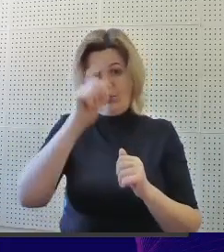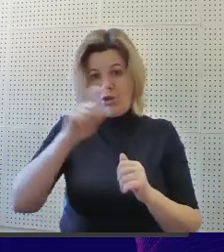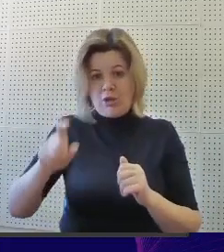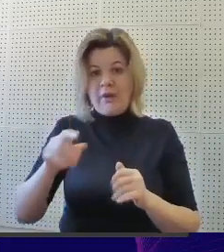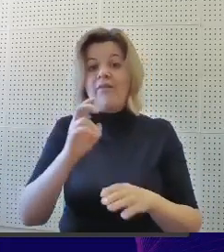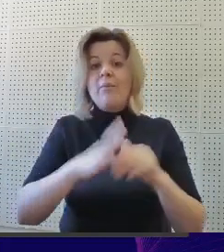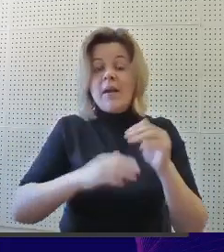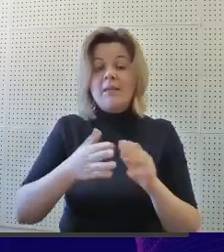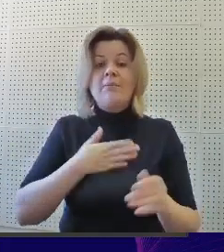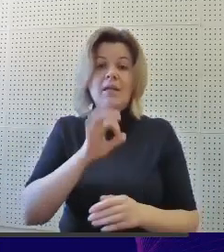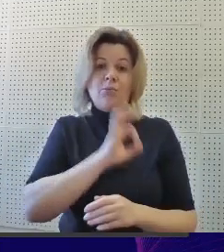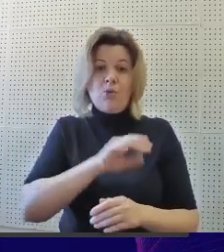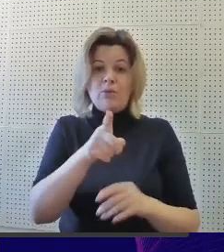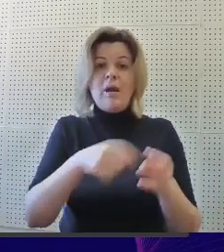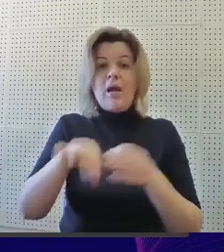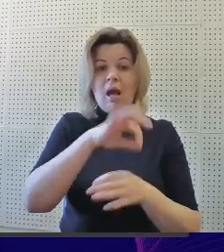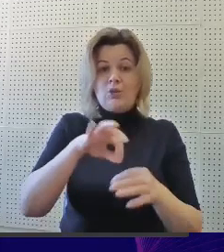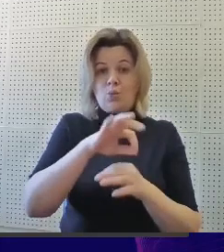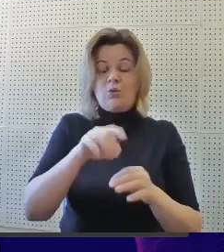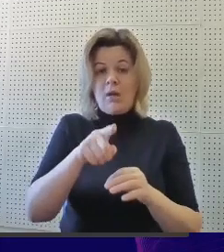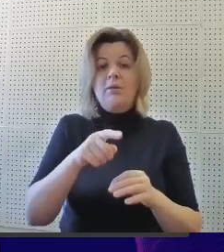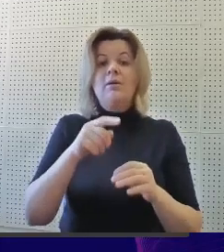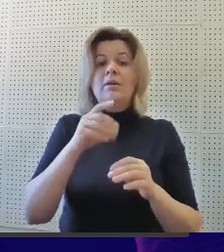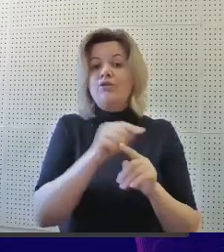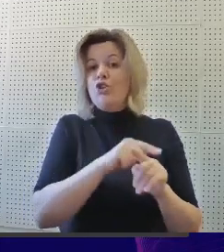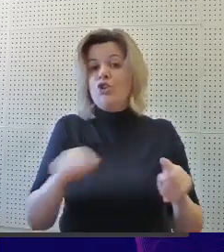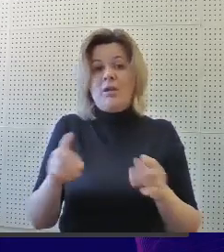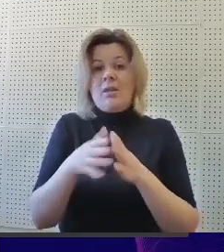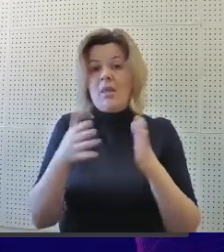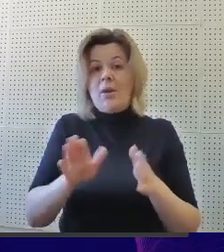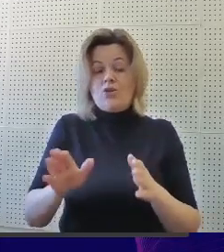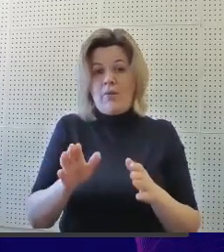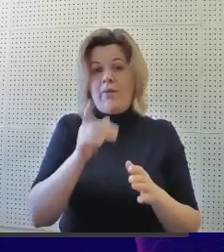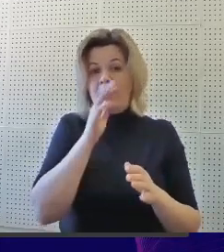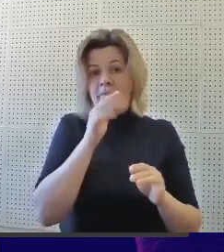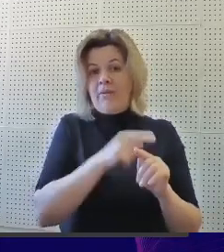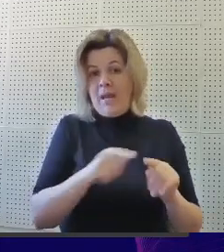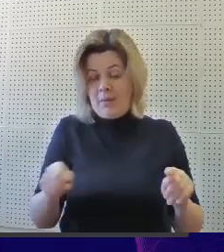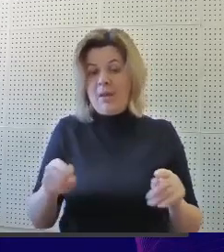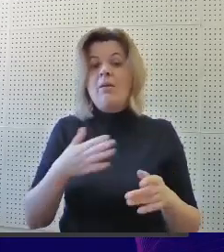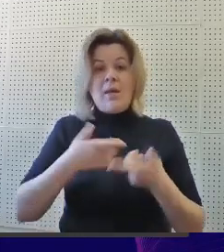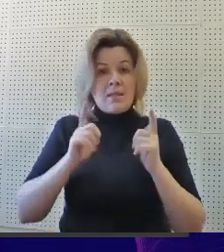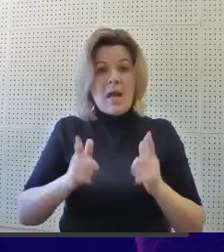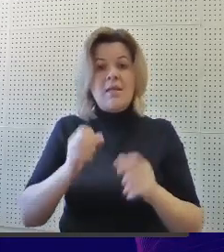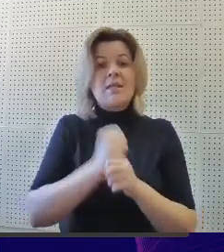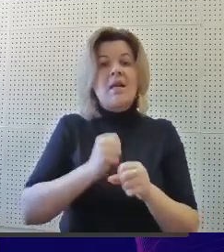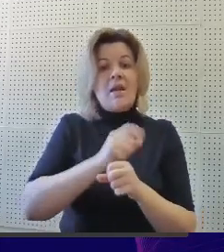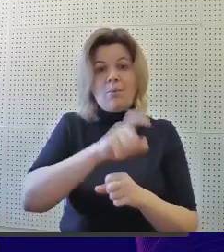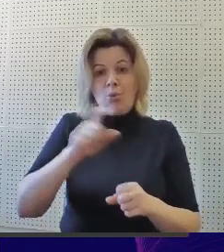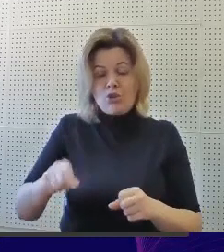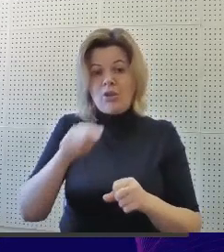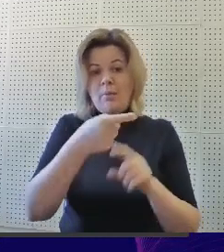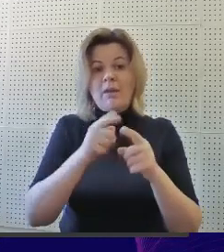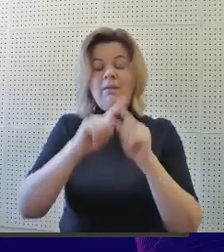школьный конструктор опыта на протяжении очень небольшого промежутка времени. Тем не менее, мы согласны с разработчиками